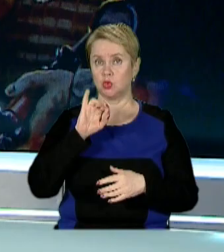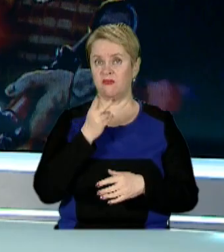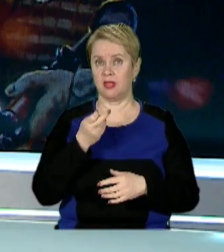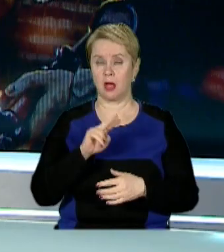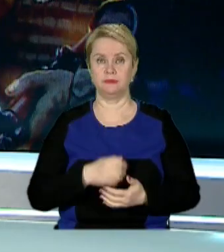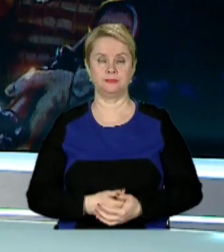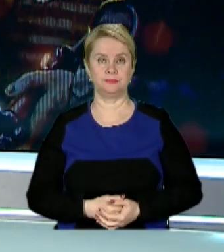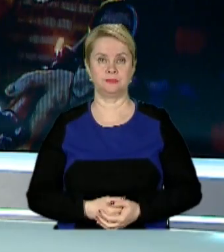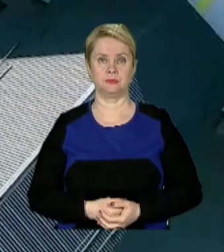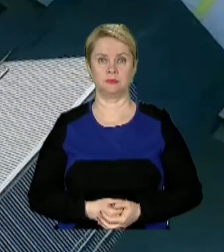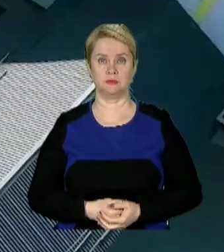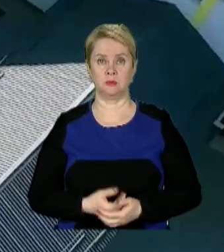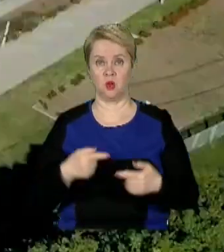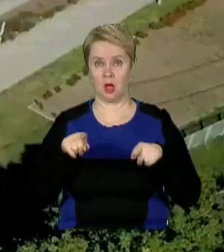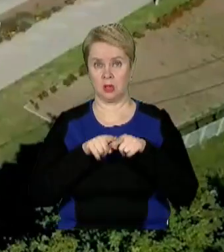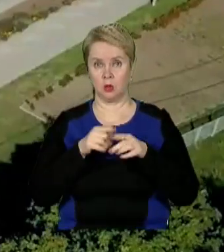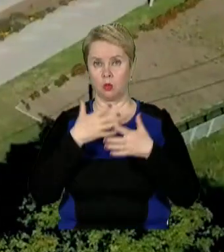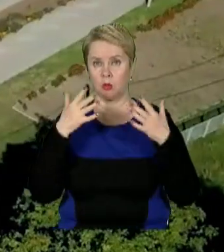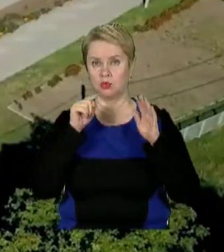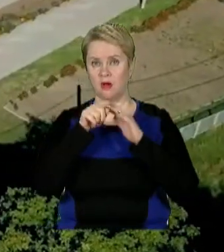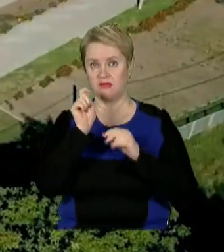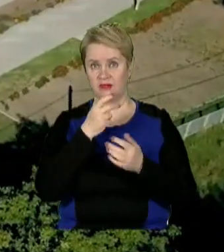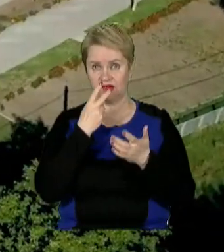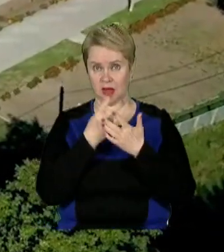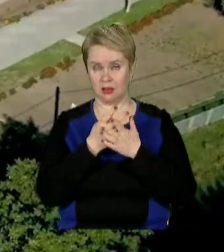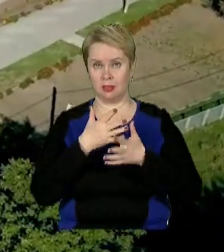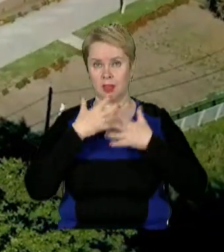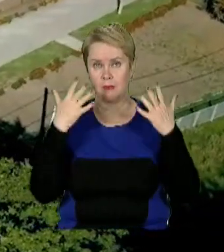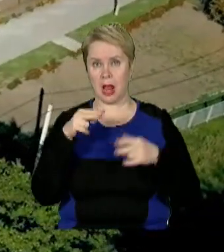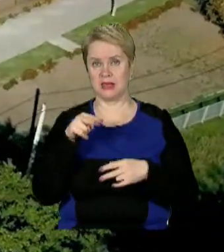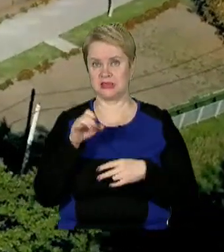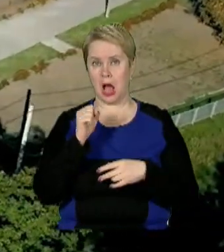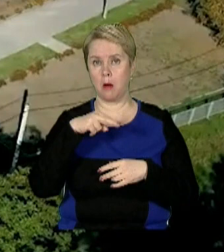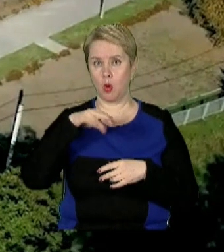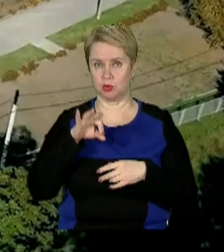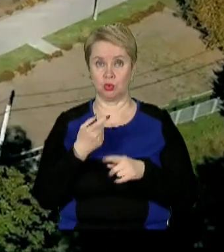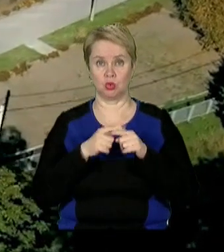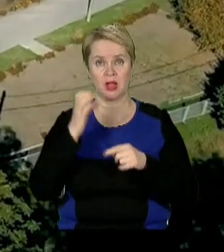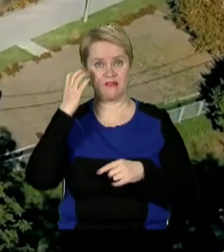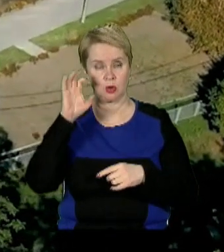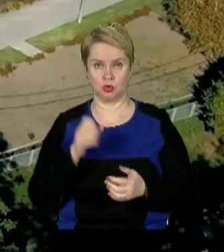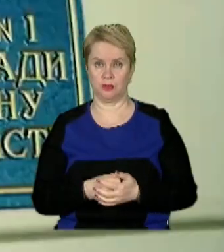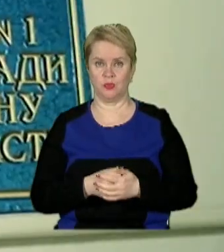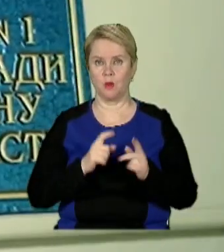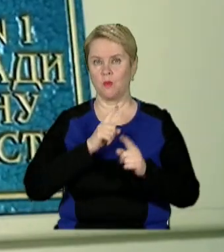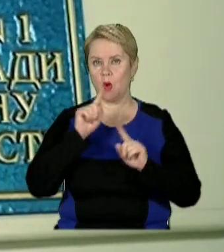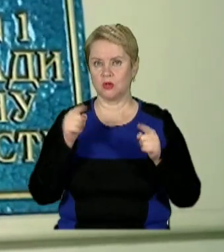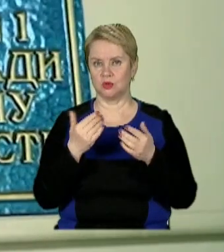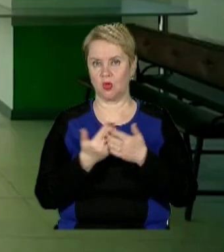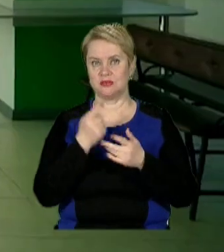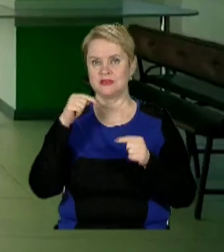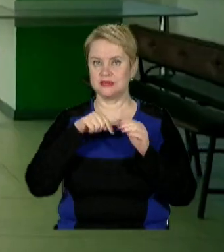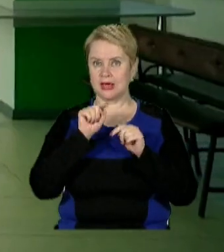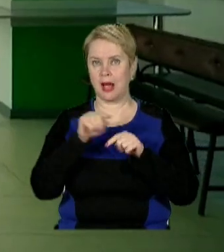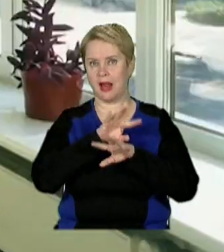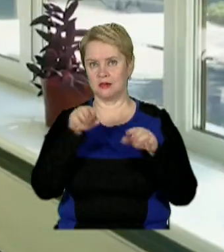Куценко. Ось так до повномасштабної війни виглядав найбільший ліцей Апостолового, що на Криворіжжі модернізований як зовні, так